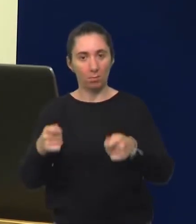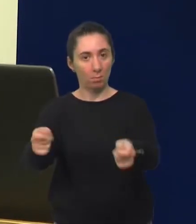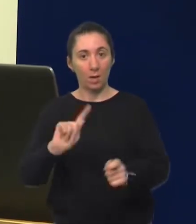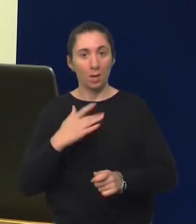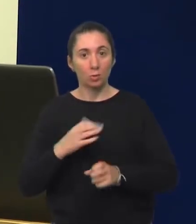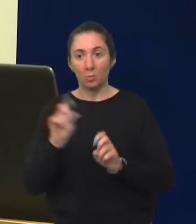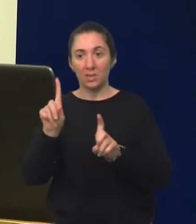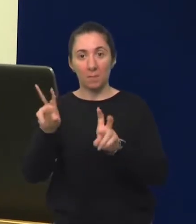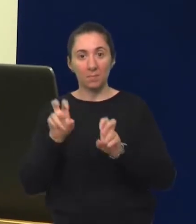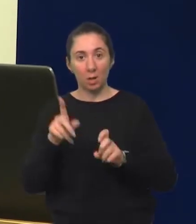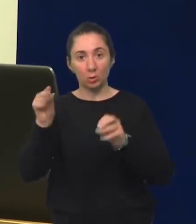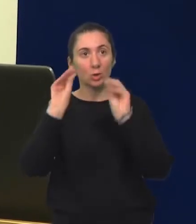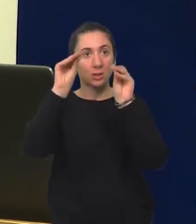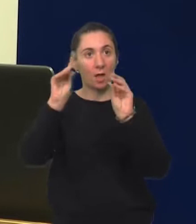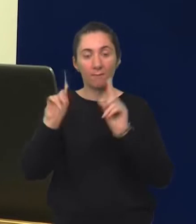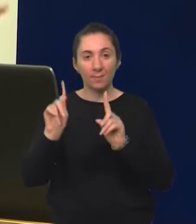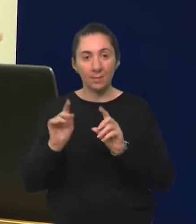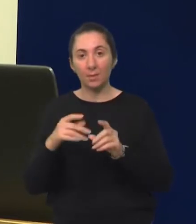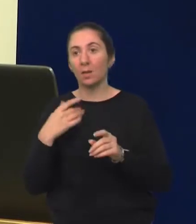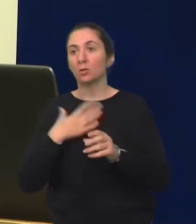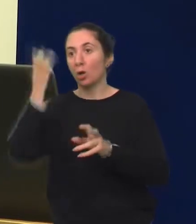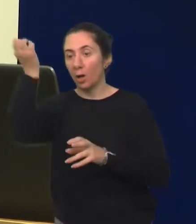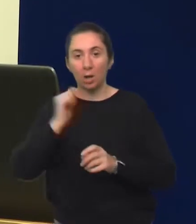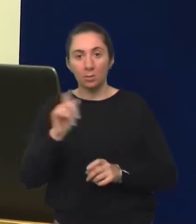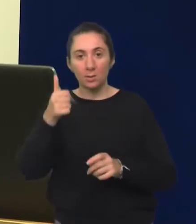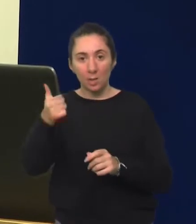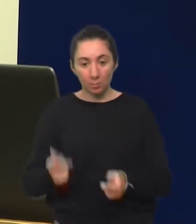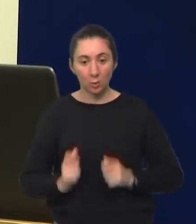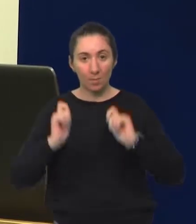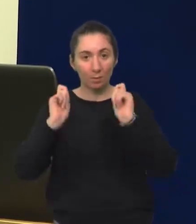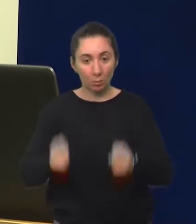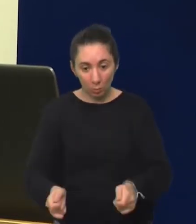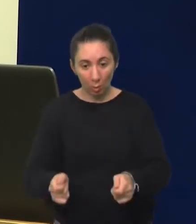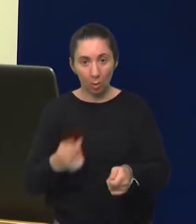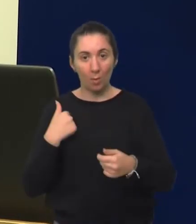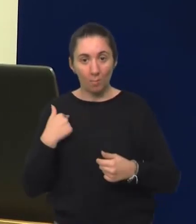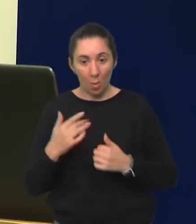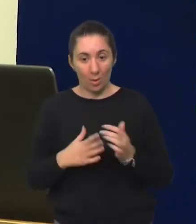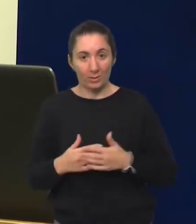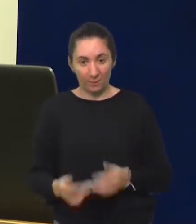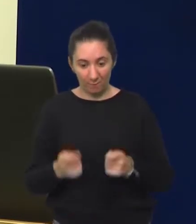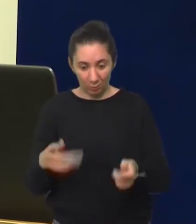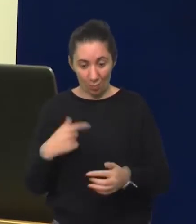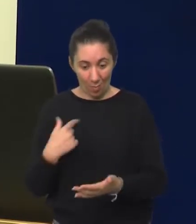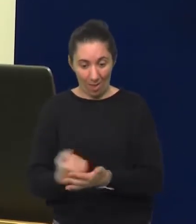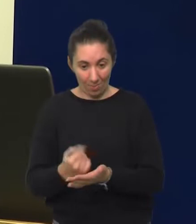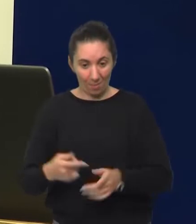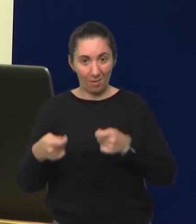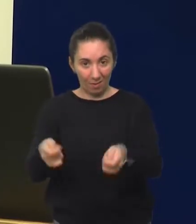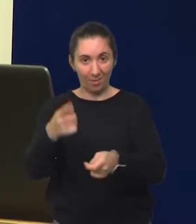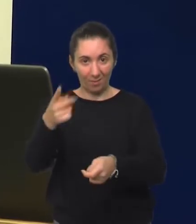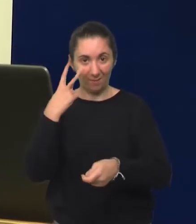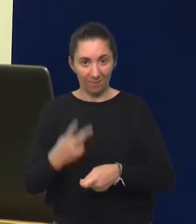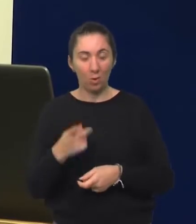tebe. Nisam te tražio da to staviš negdje, nisam te tražio da mi to dohvatiš. Samo sam ti donio da podijelim svoje zadovoljstvo zbog onoga što sam napravio.